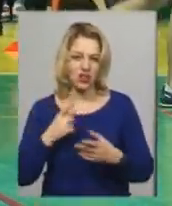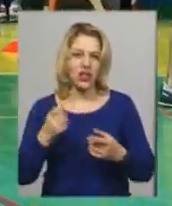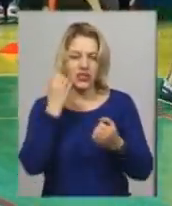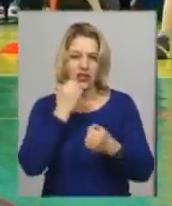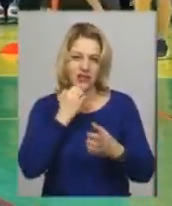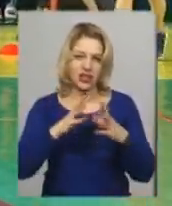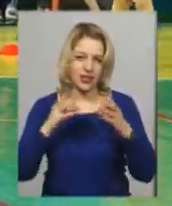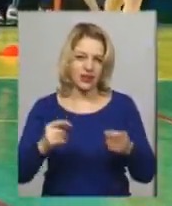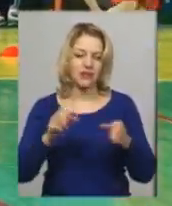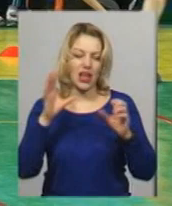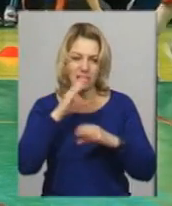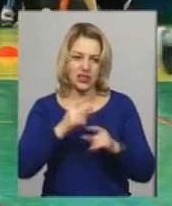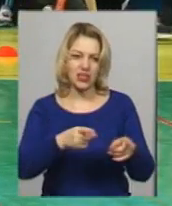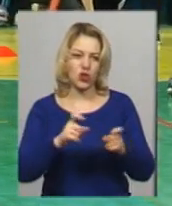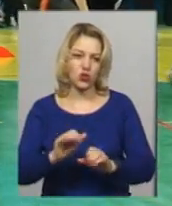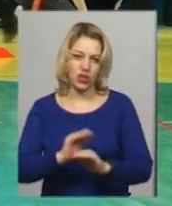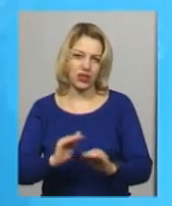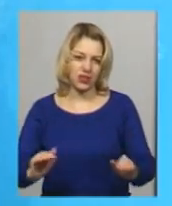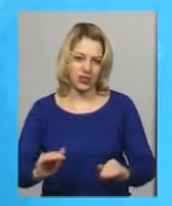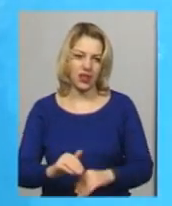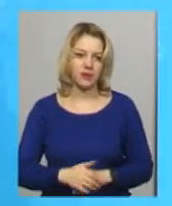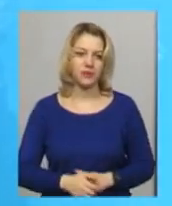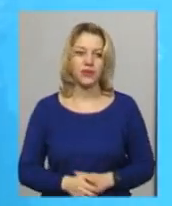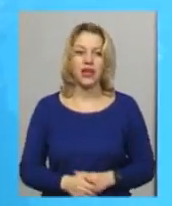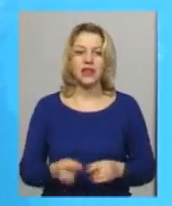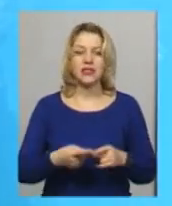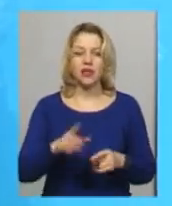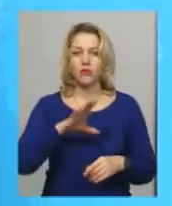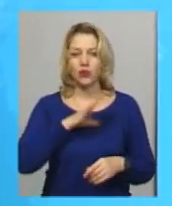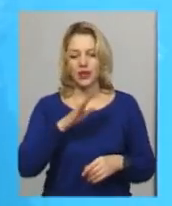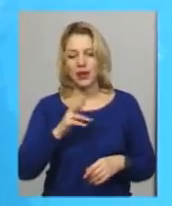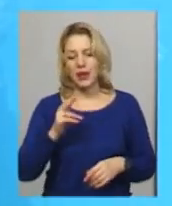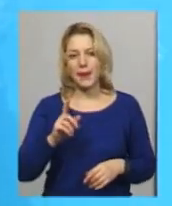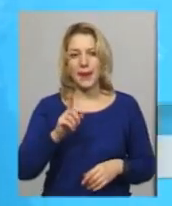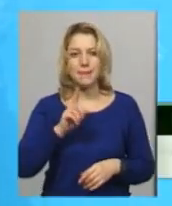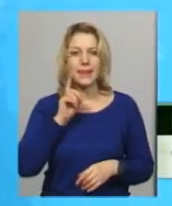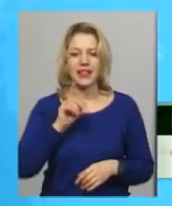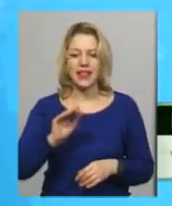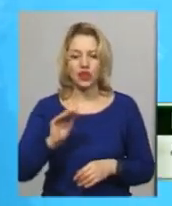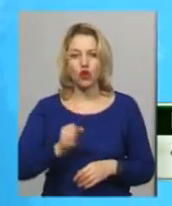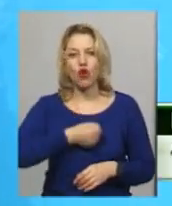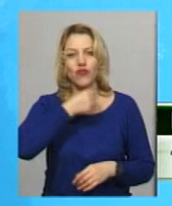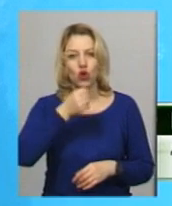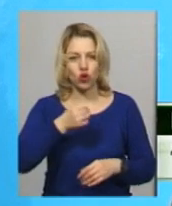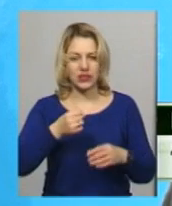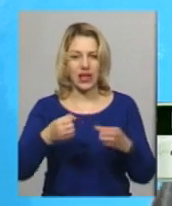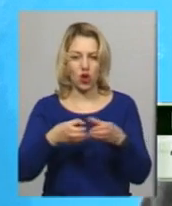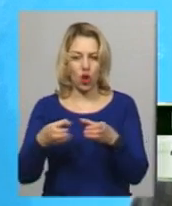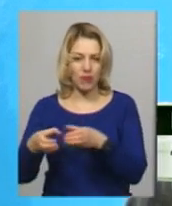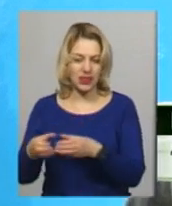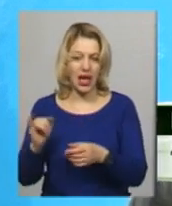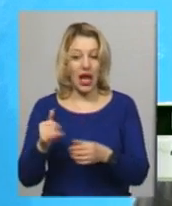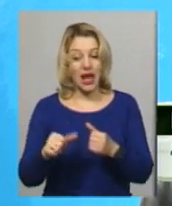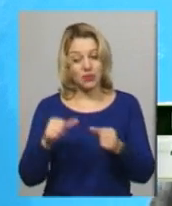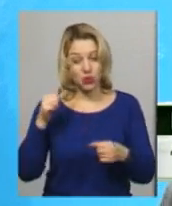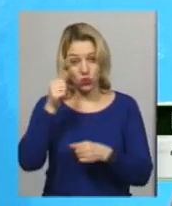вдається залучати до занять дітей молодшого шкільного віку. Це були підліткові і майже дорослі команди, а вже з